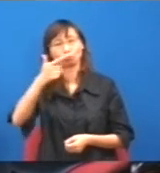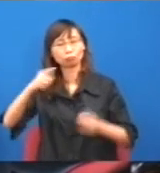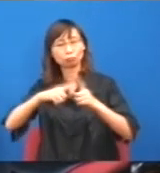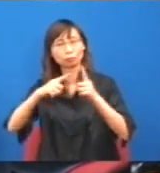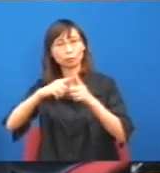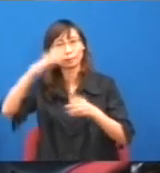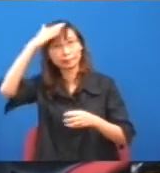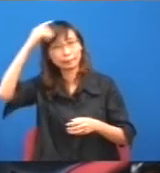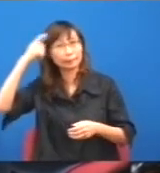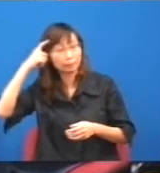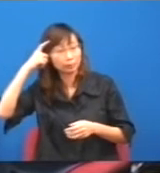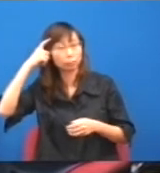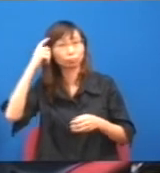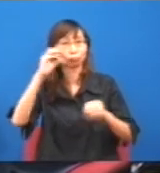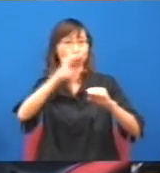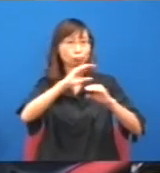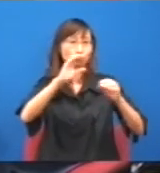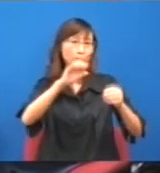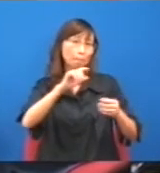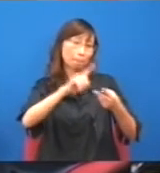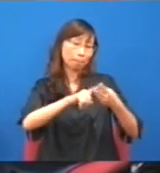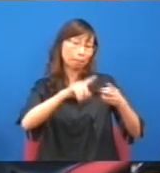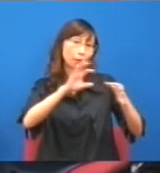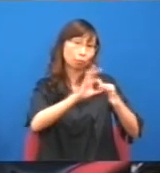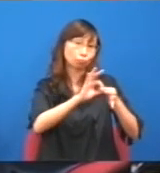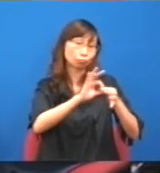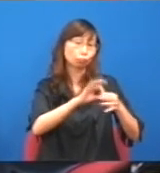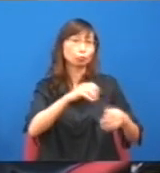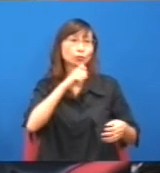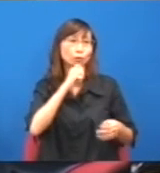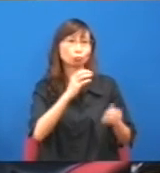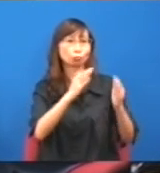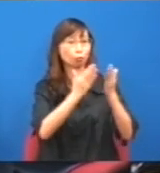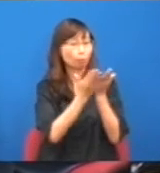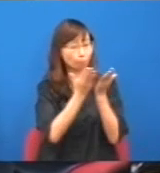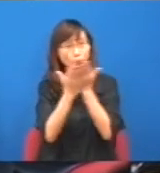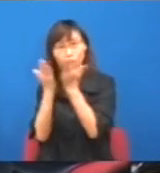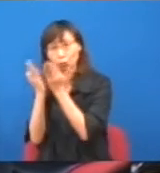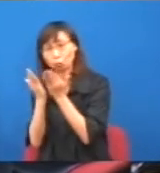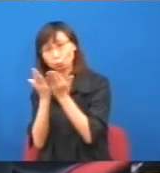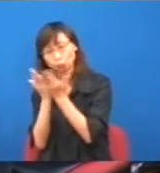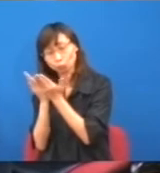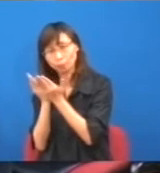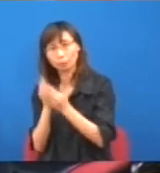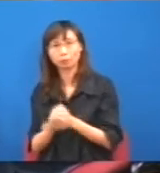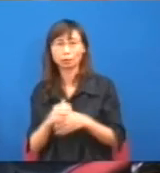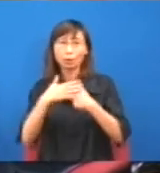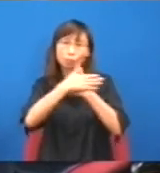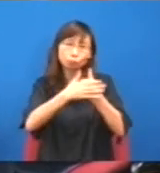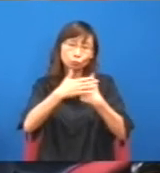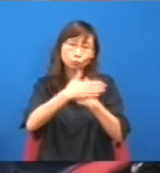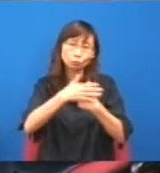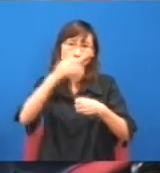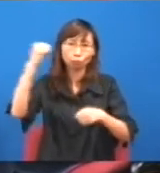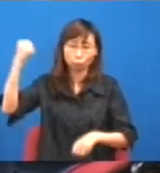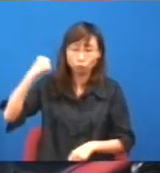很多民建聯支持者,或者工聯會支持者,都未必會覺得,他們是補償和公權益,所以可能我們真的會想多了,在二十八元,